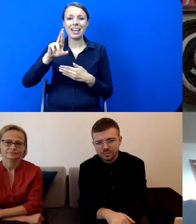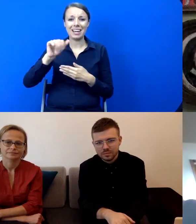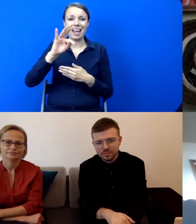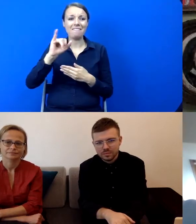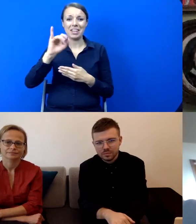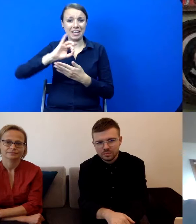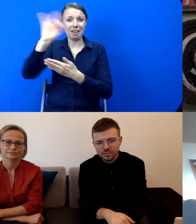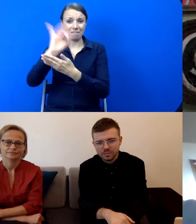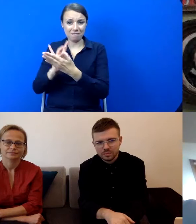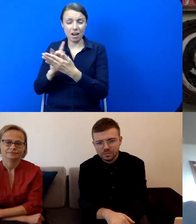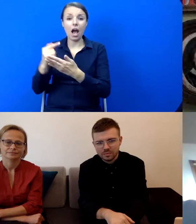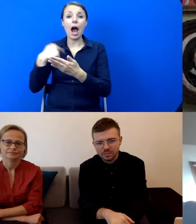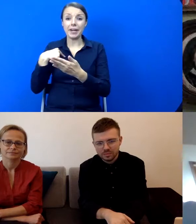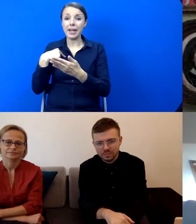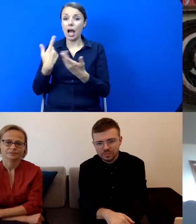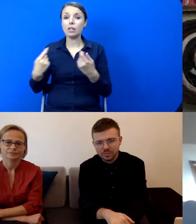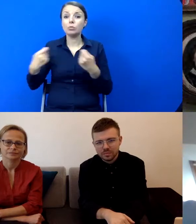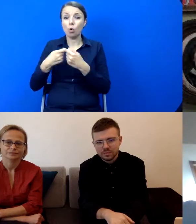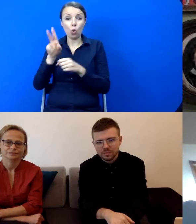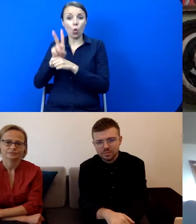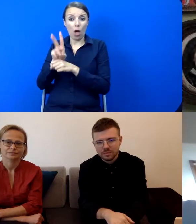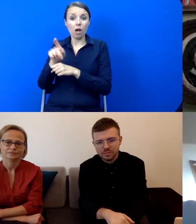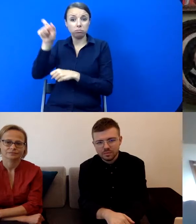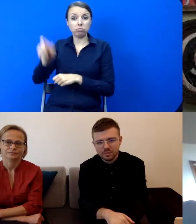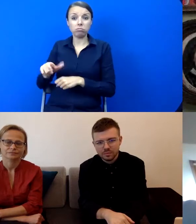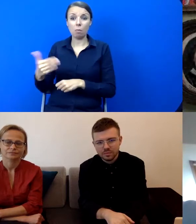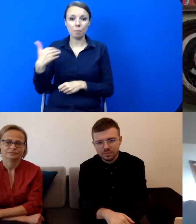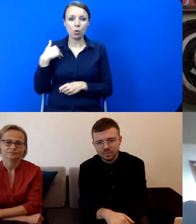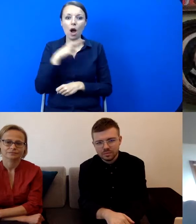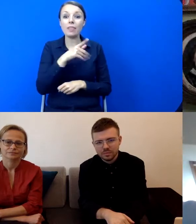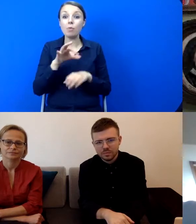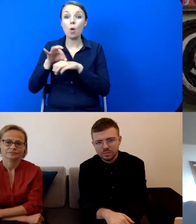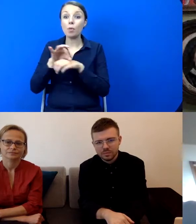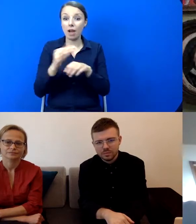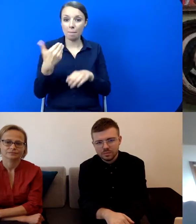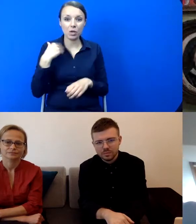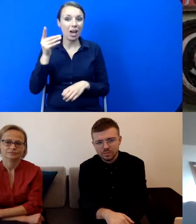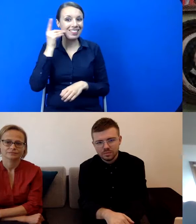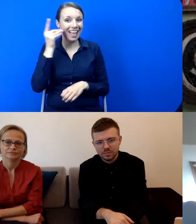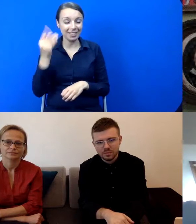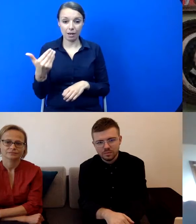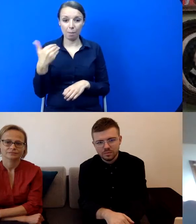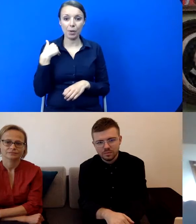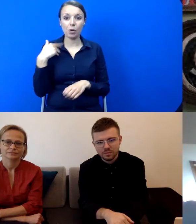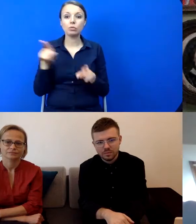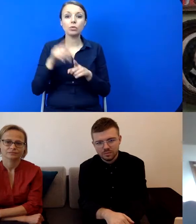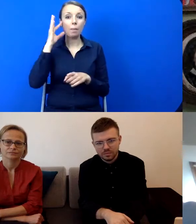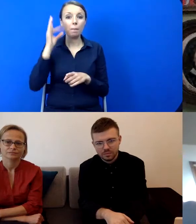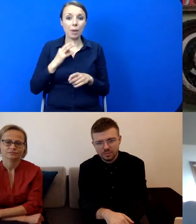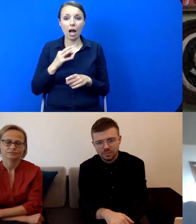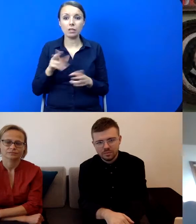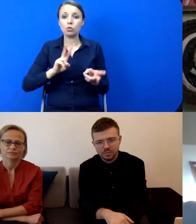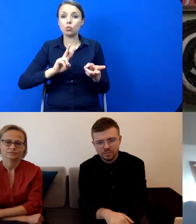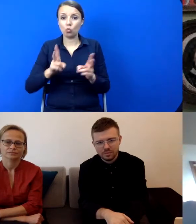przyjemność być współkuratorką i na tym oprowadzeniu był Daniel i również była pani, która właśnie tłumaczy dzisiaj i